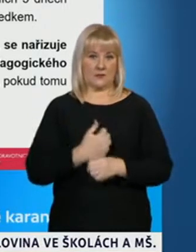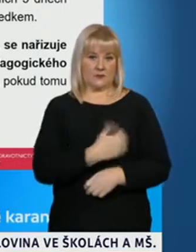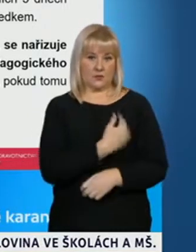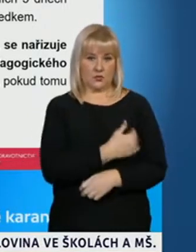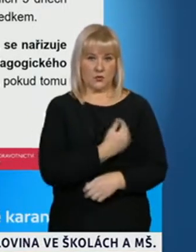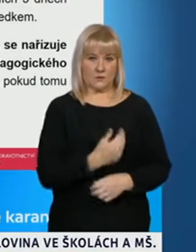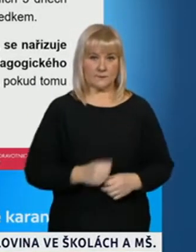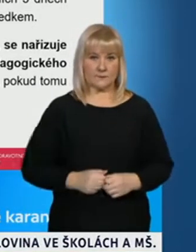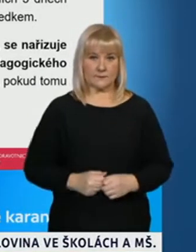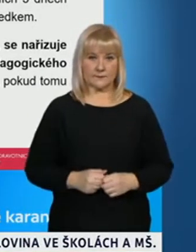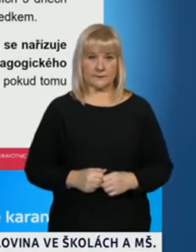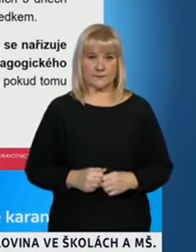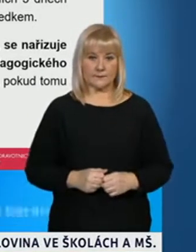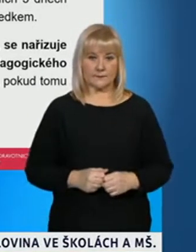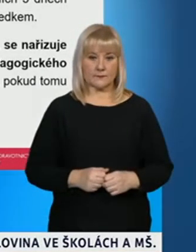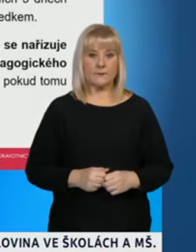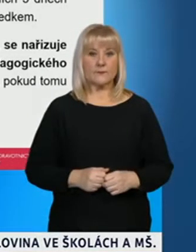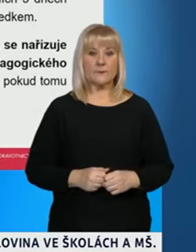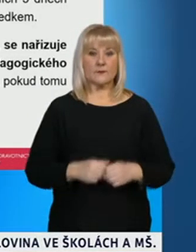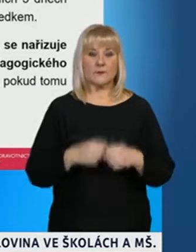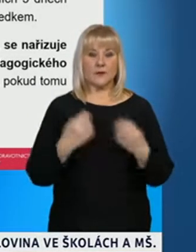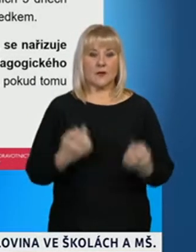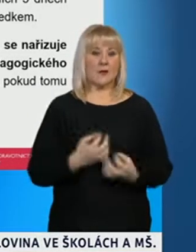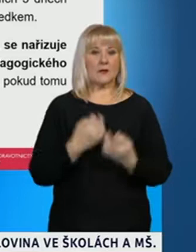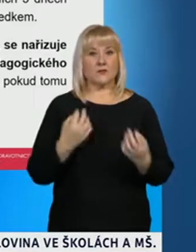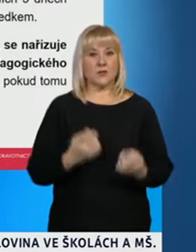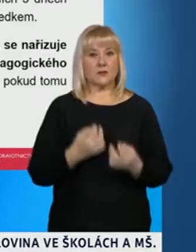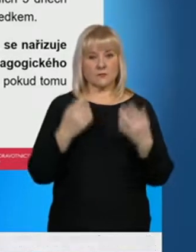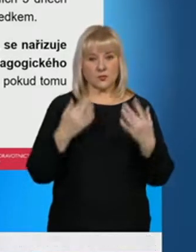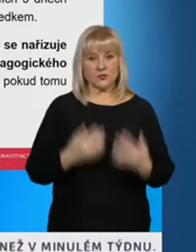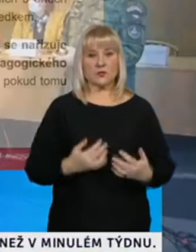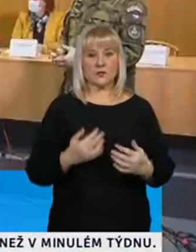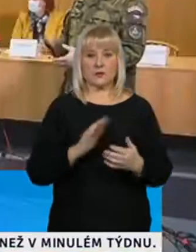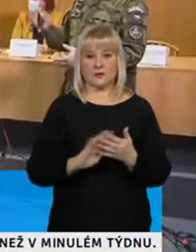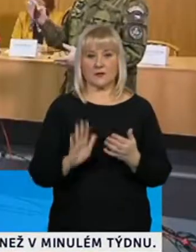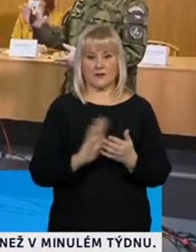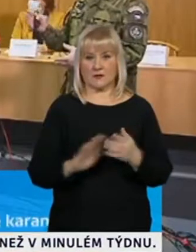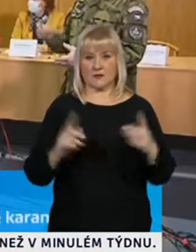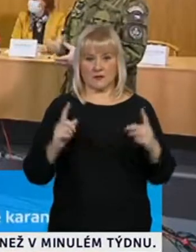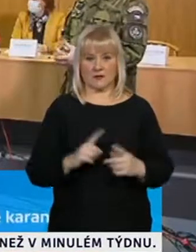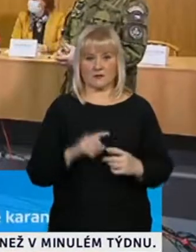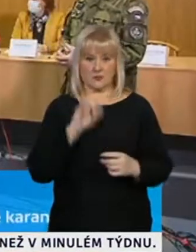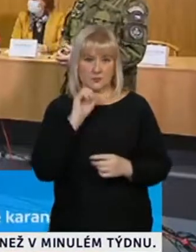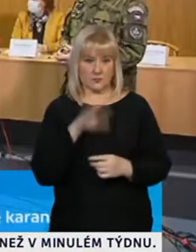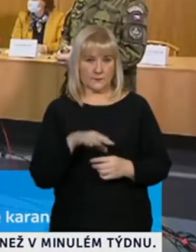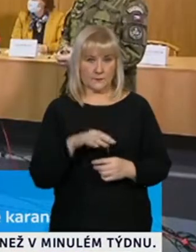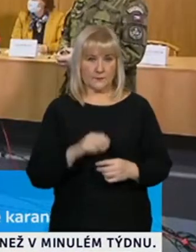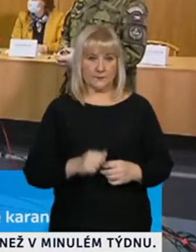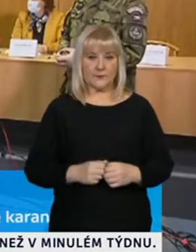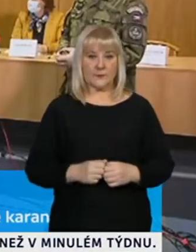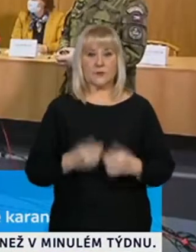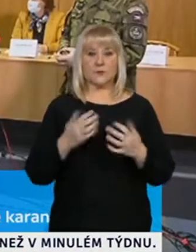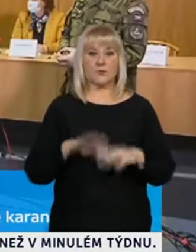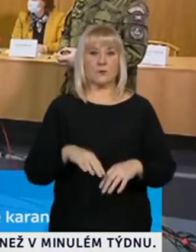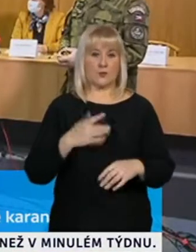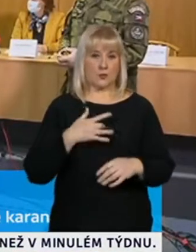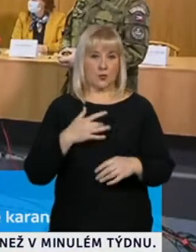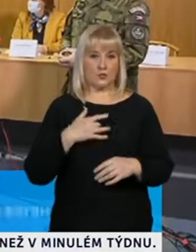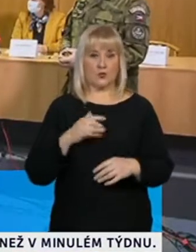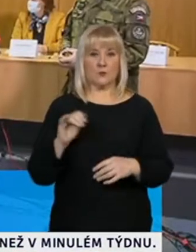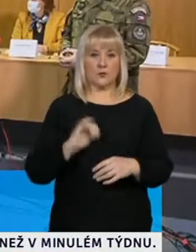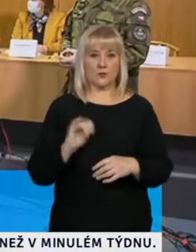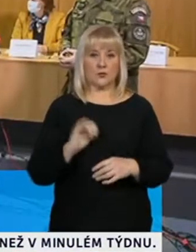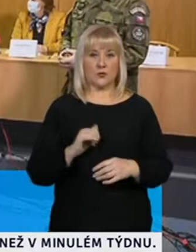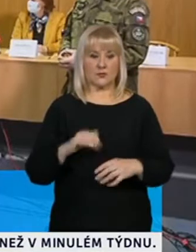Tak z hlediska algoritmu, tady opravdu velmi krátce, u symptomatických osob, které se